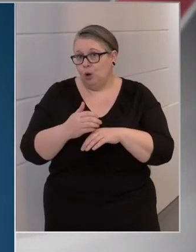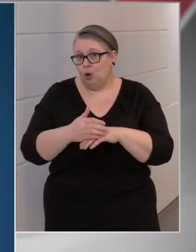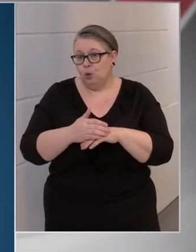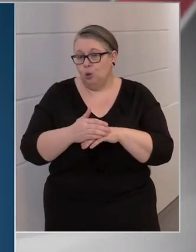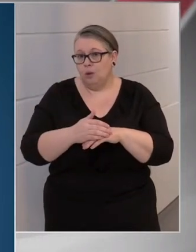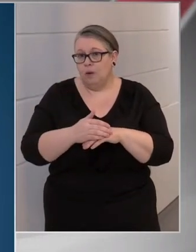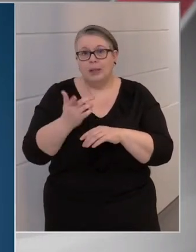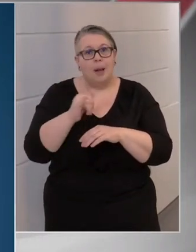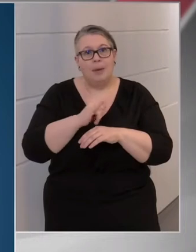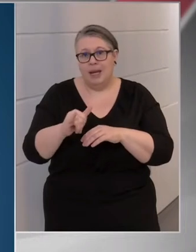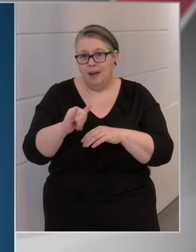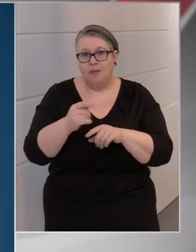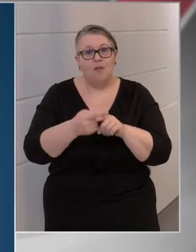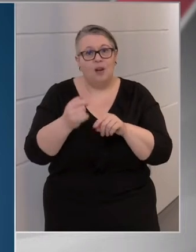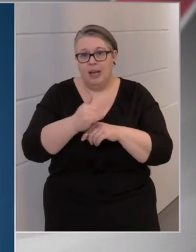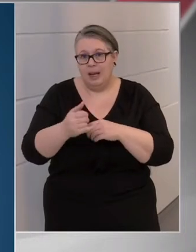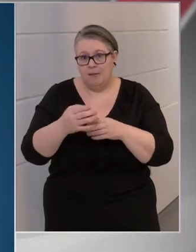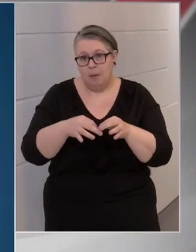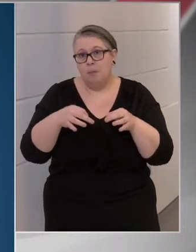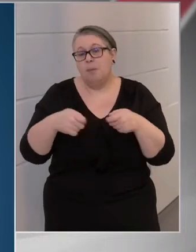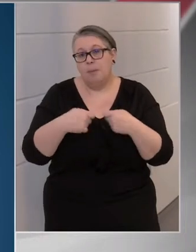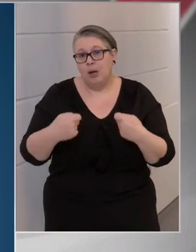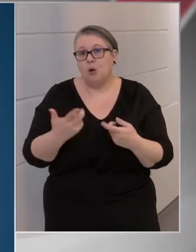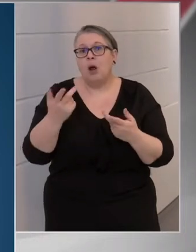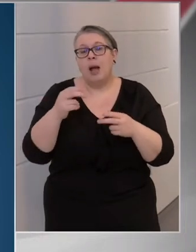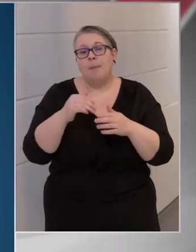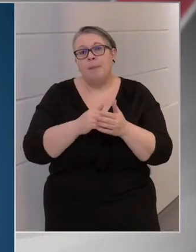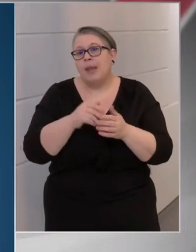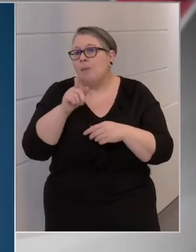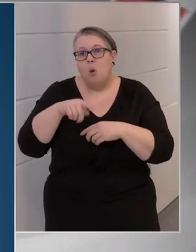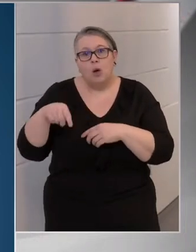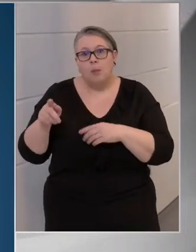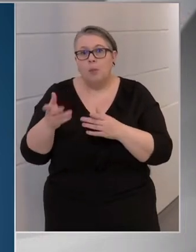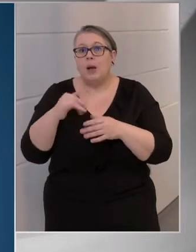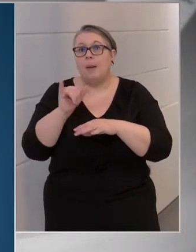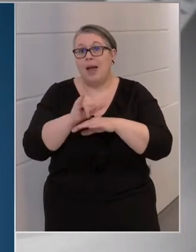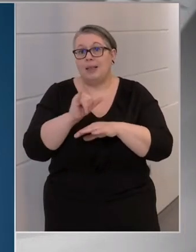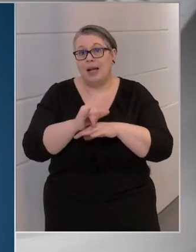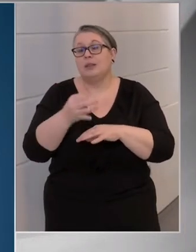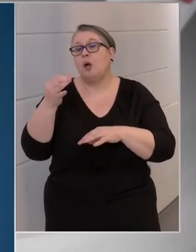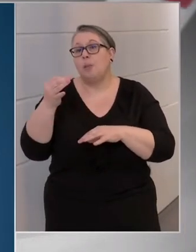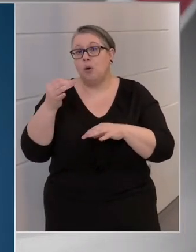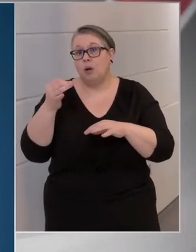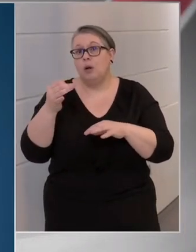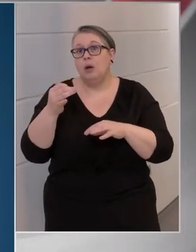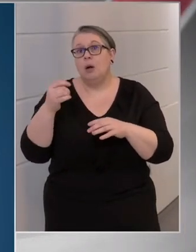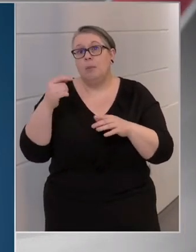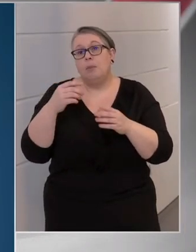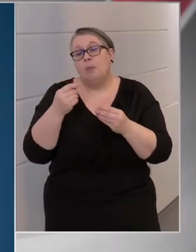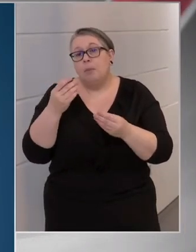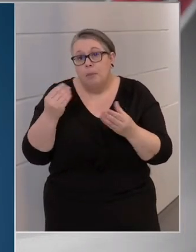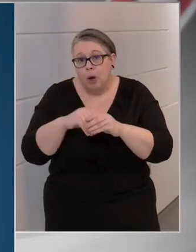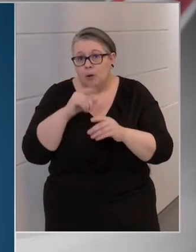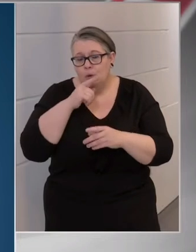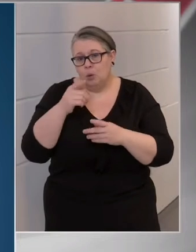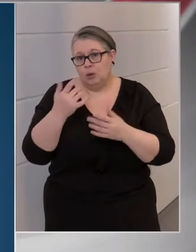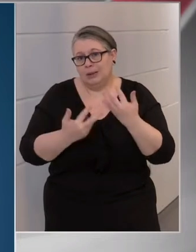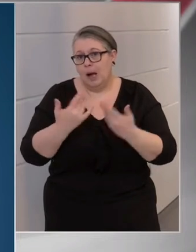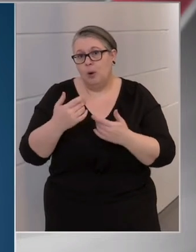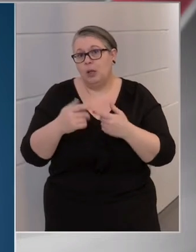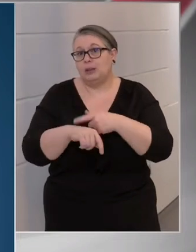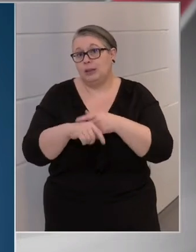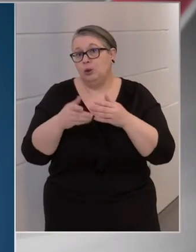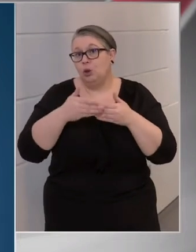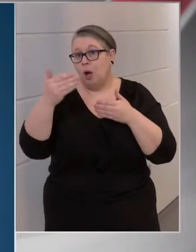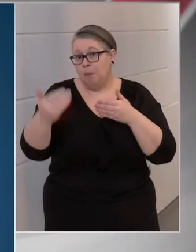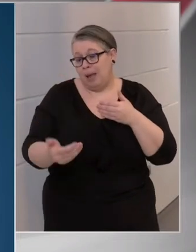már nem években és fél években, hanem még talán nem is hónapokban, hanem hetekben és napokban kell számolni azt az időt, amíg